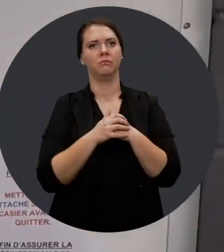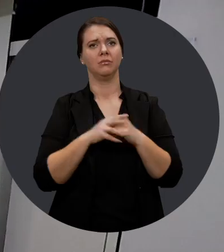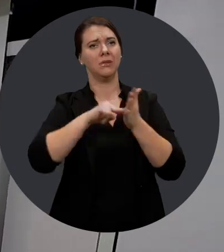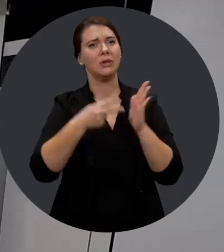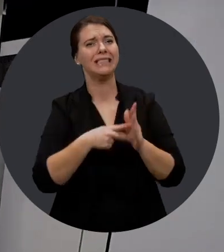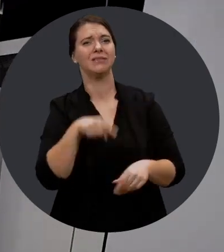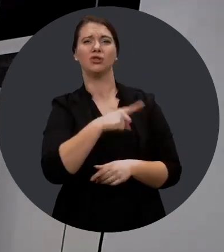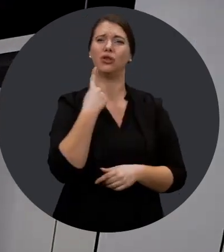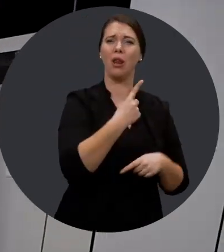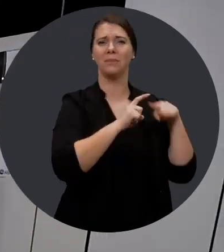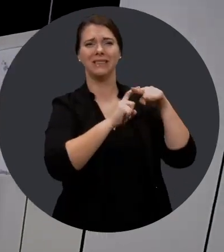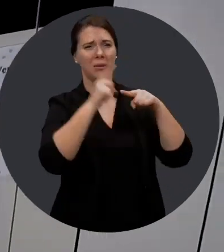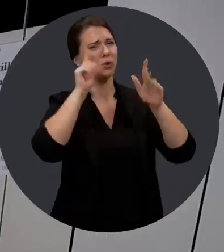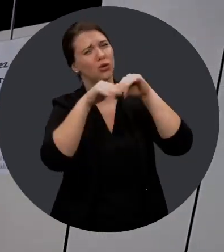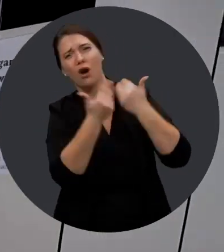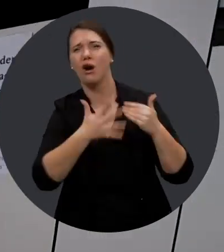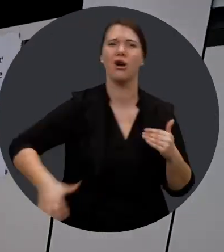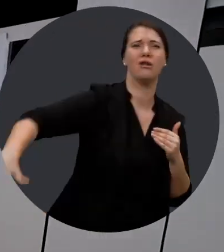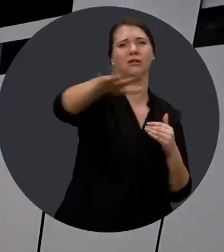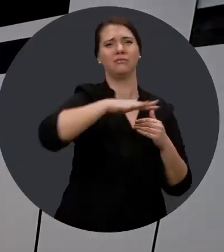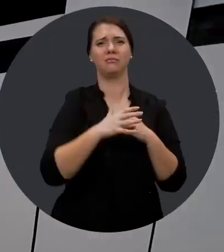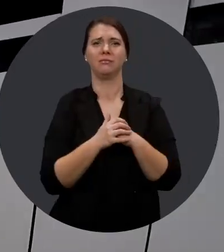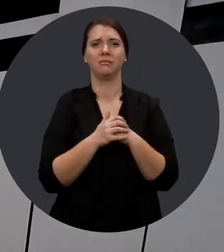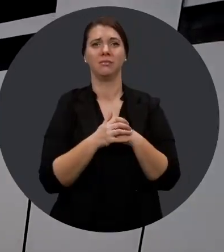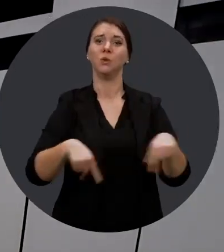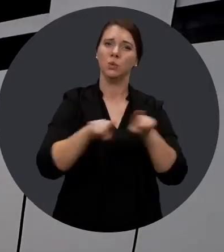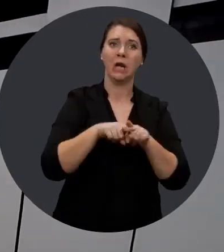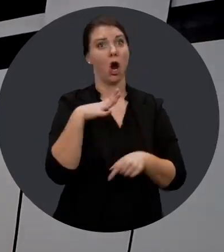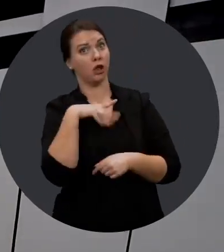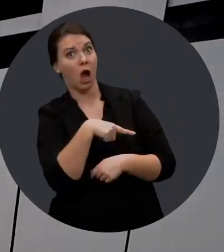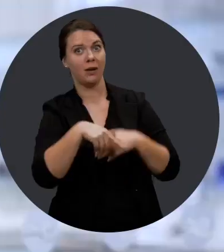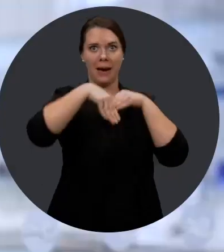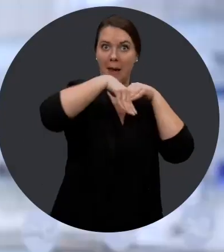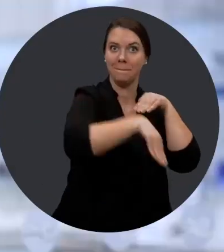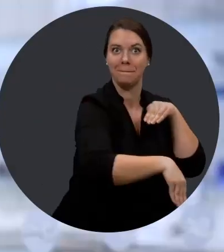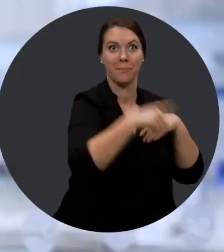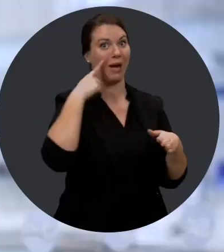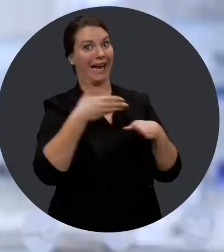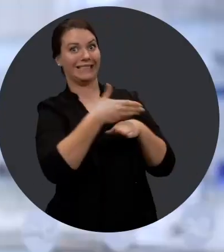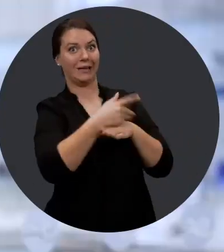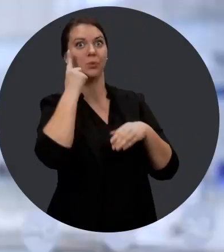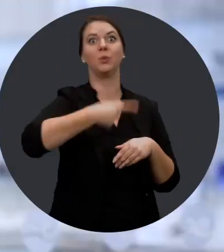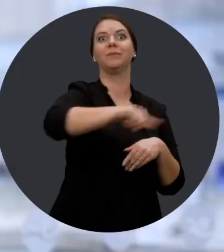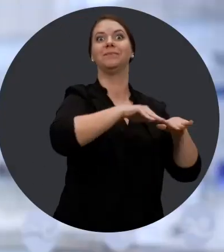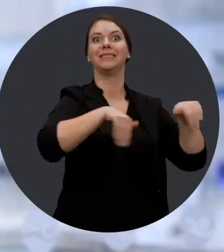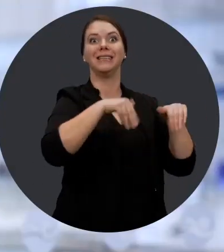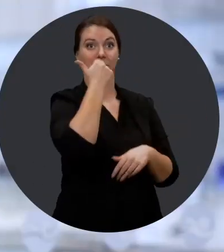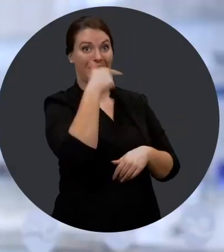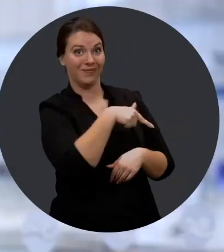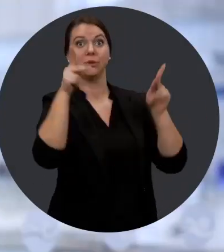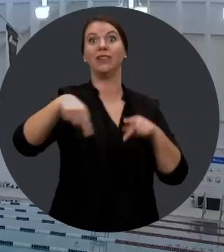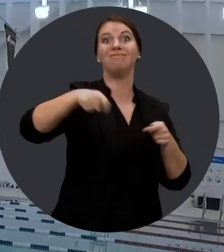vestiaires universels, c'est-à-dire que c'est un seul vestiaire pour tous. Aussi, nous avons la rampe d'accès pour aller